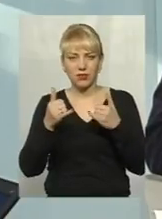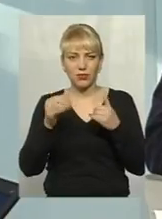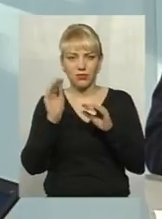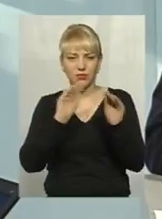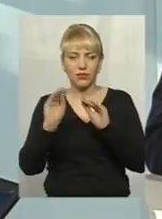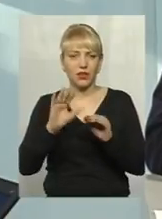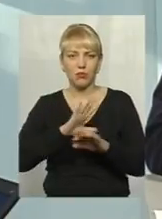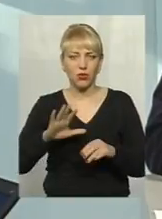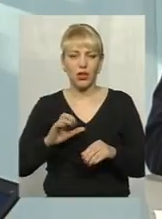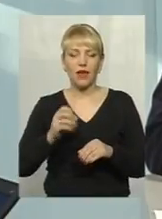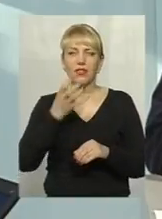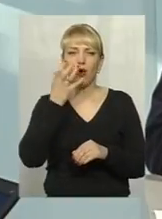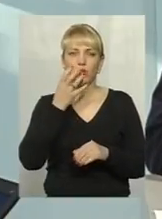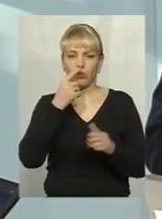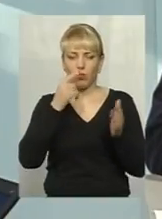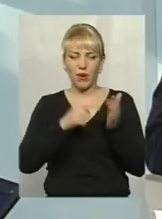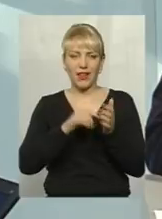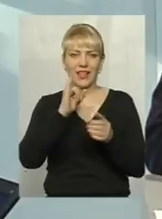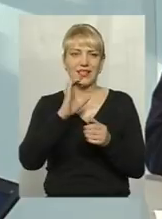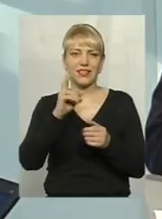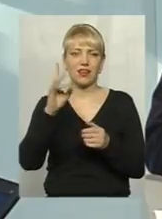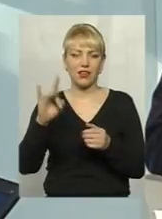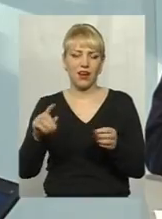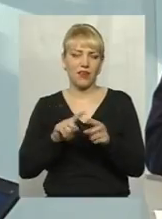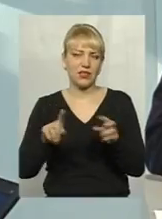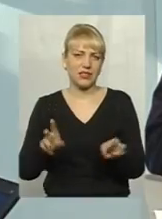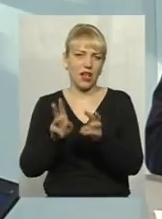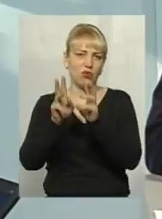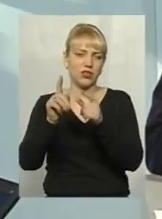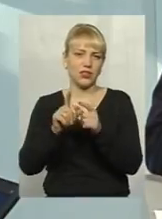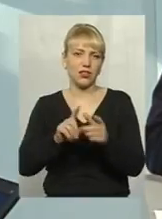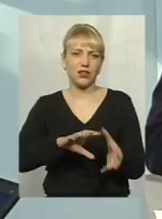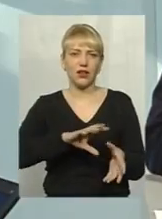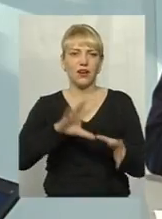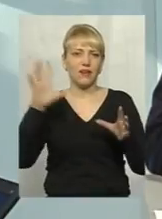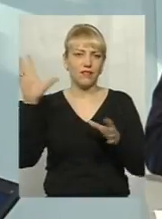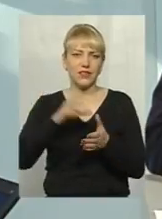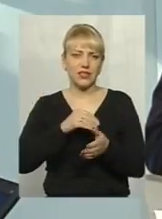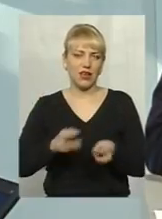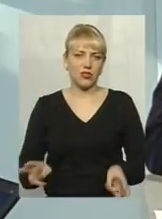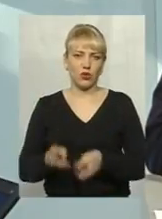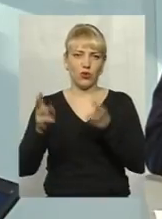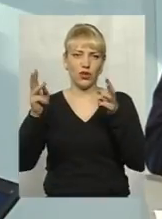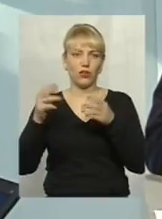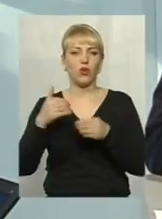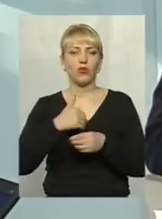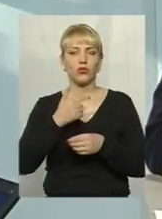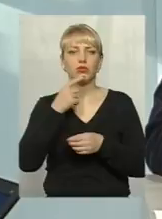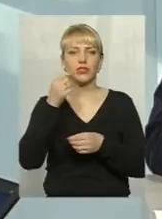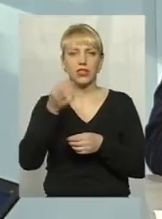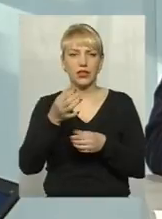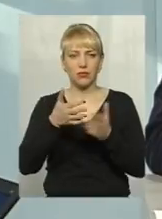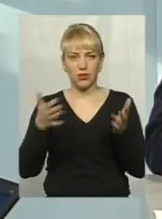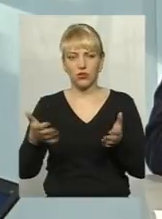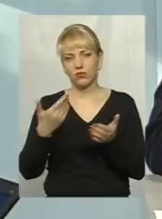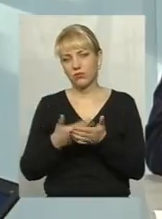утеплювач попала іскра, він від того загорівся і призвело до пожежі. Але хочу сказати більше, що, вроді